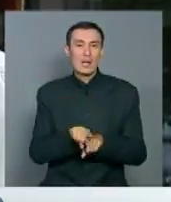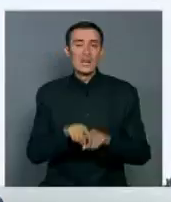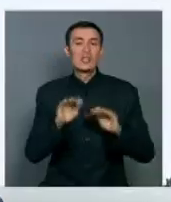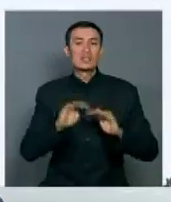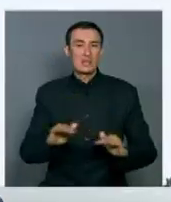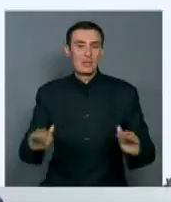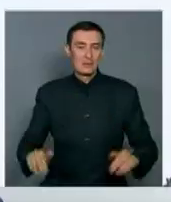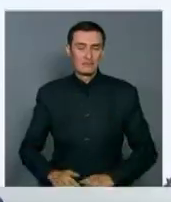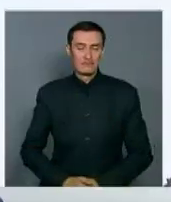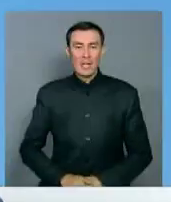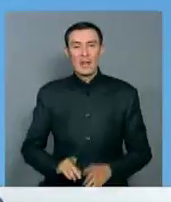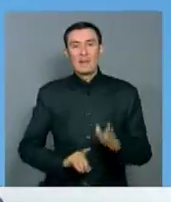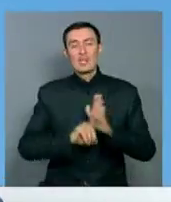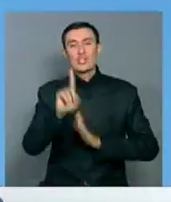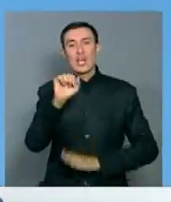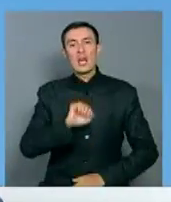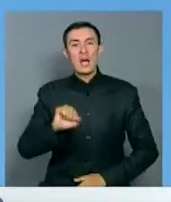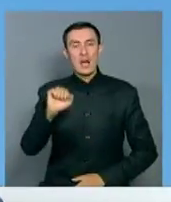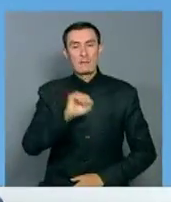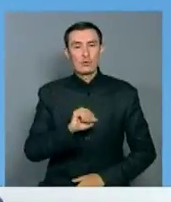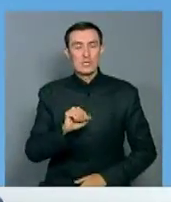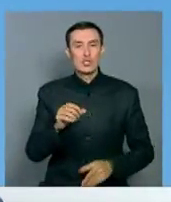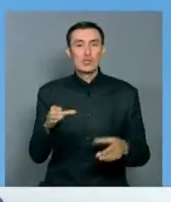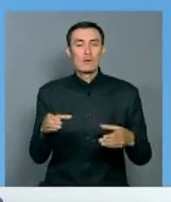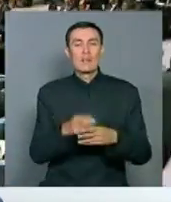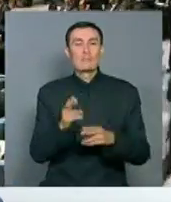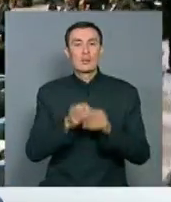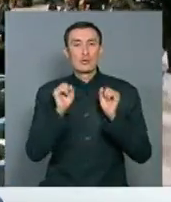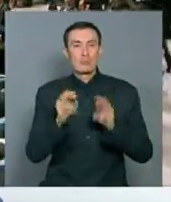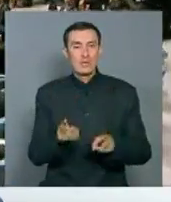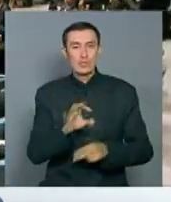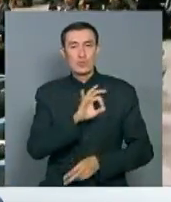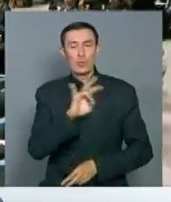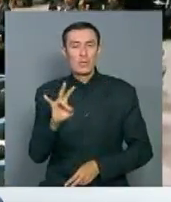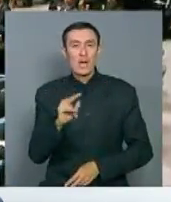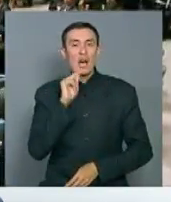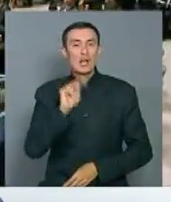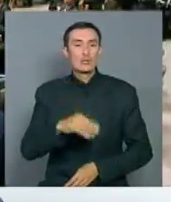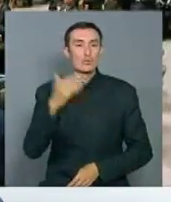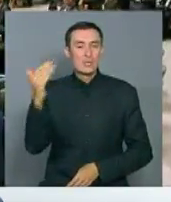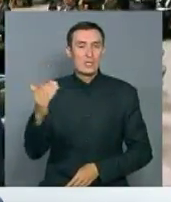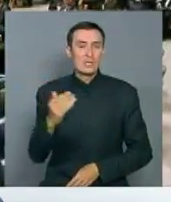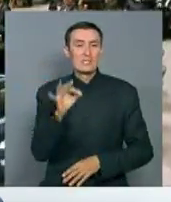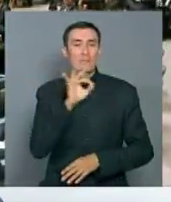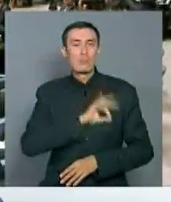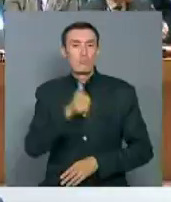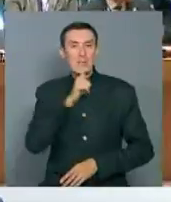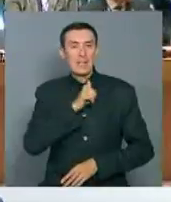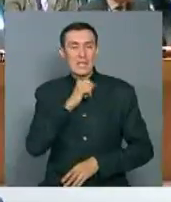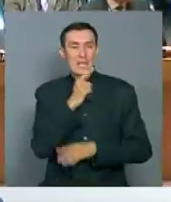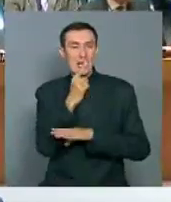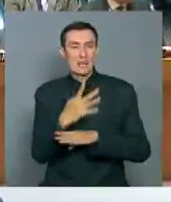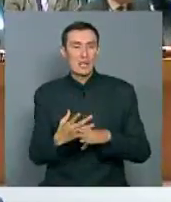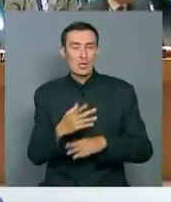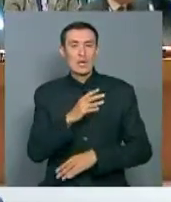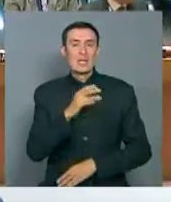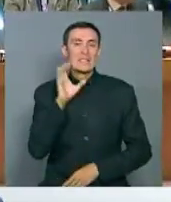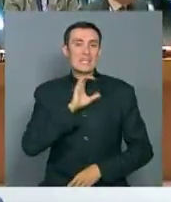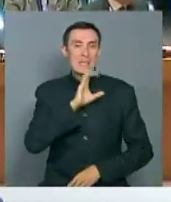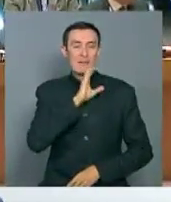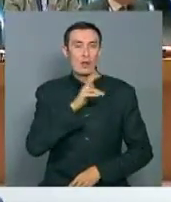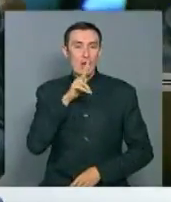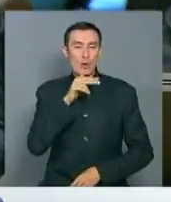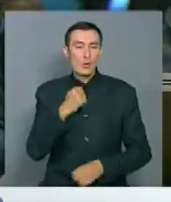площадке. В начале августа Совет Безопасности ООН осудил очередной запуск баллистической ракеты со стороны Северной Кореи и принял новую резолюцию,